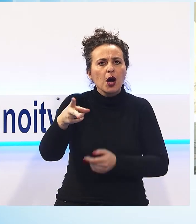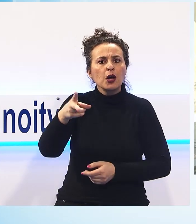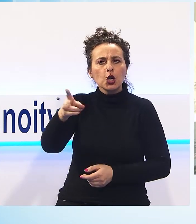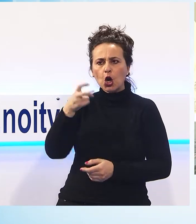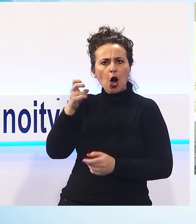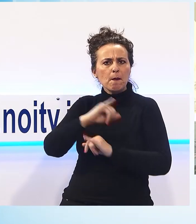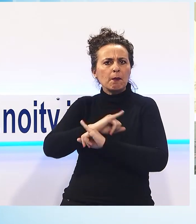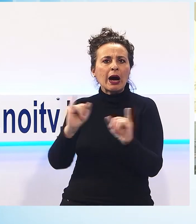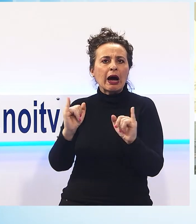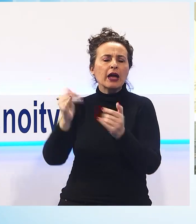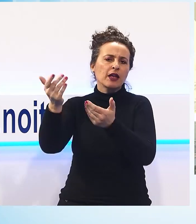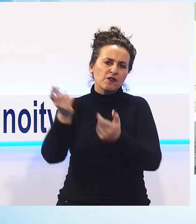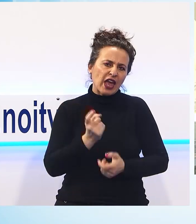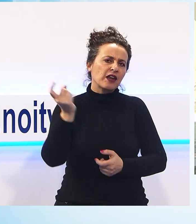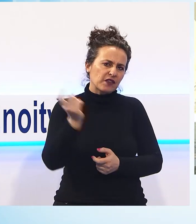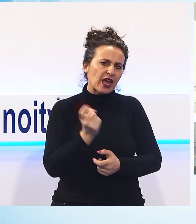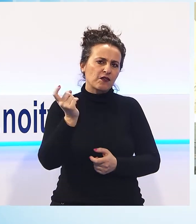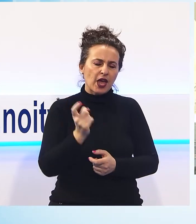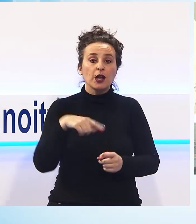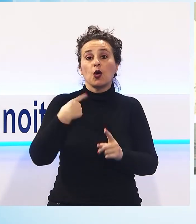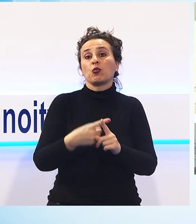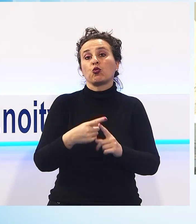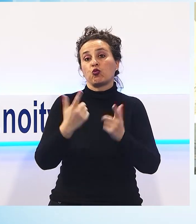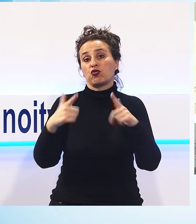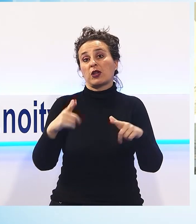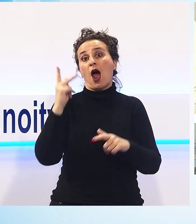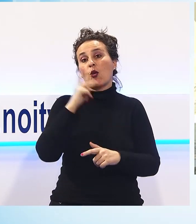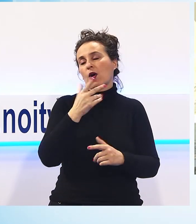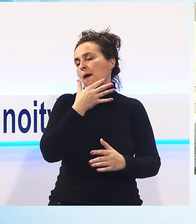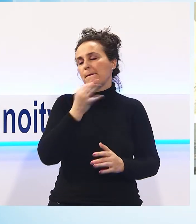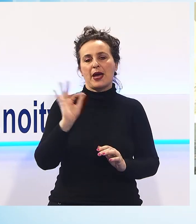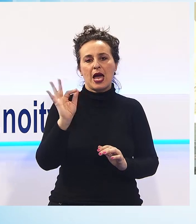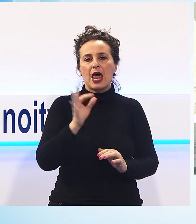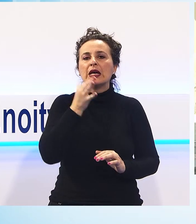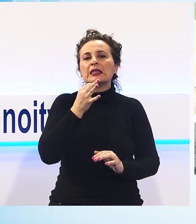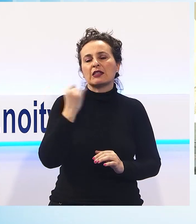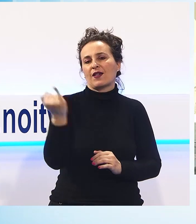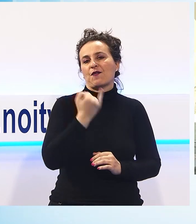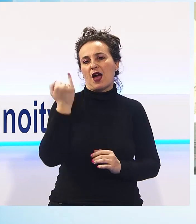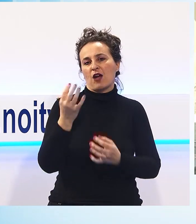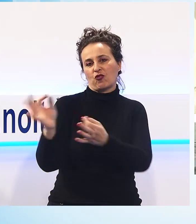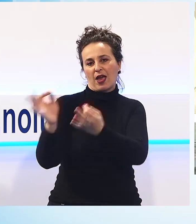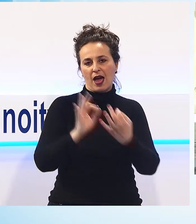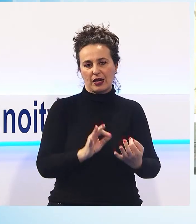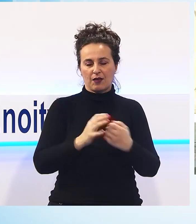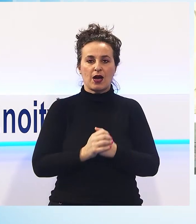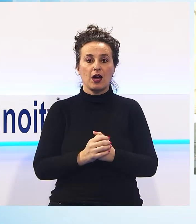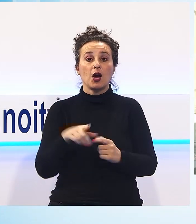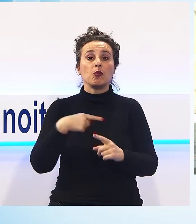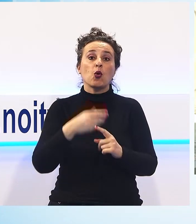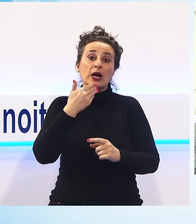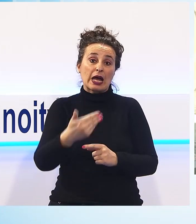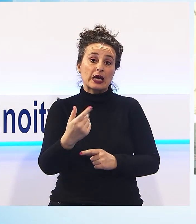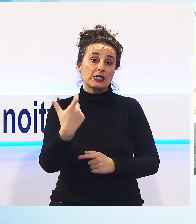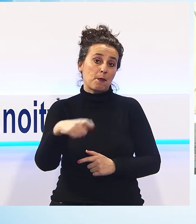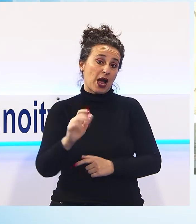Lucca è bella e quindi è facile riuscire, la Banca del Monte ci dà la sede e che per noi